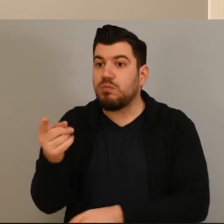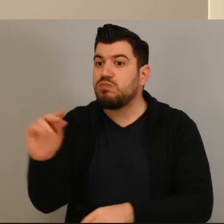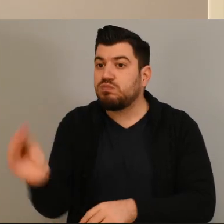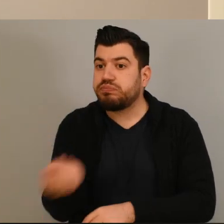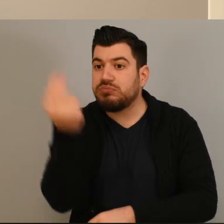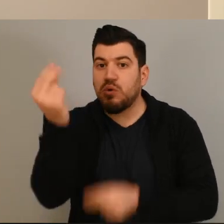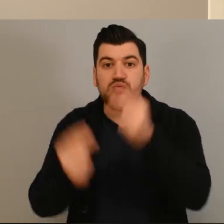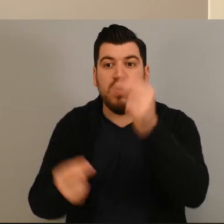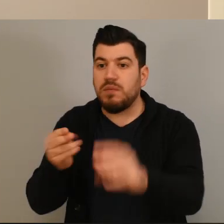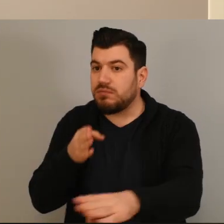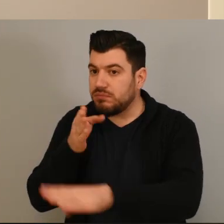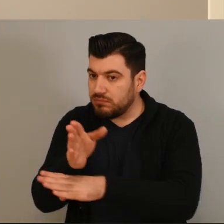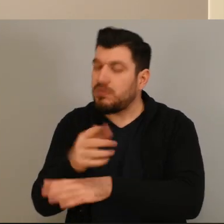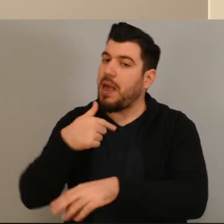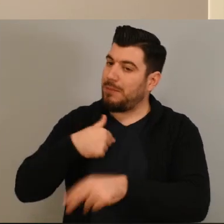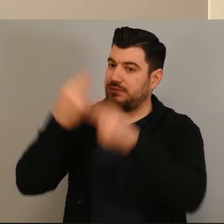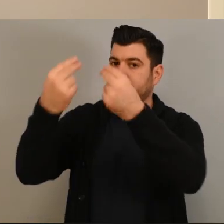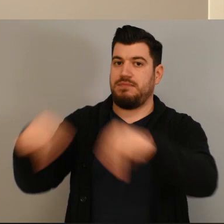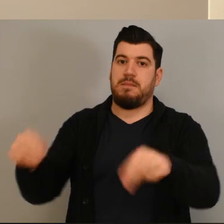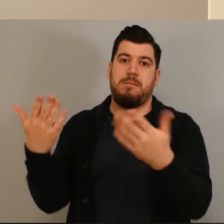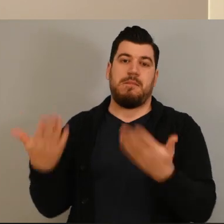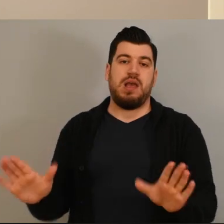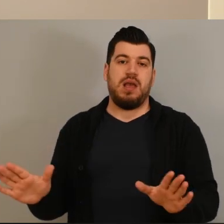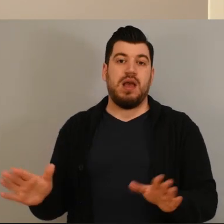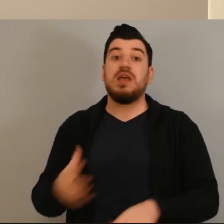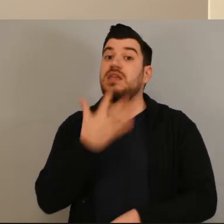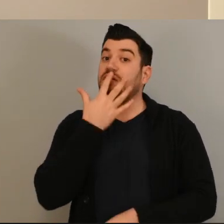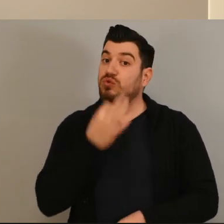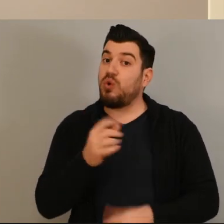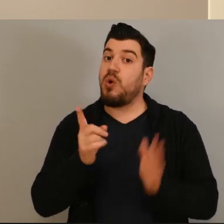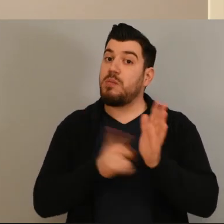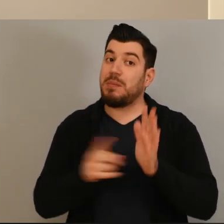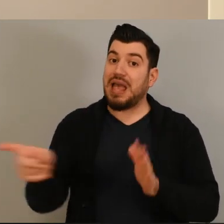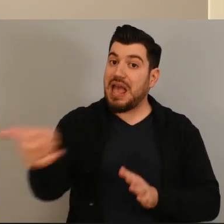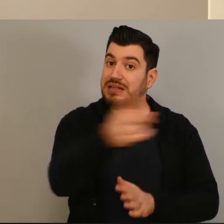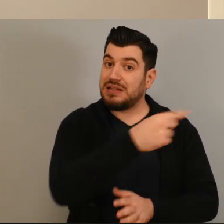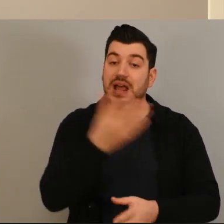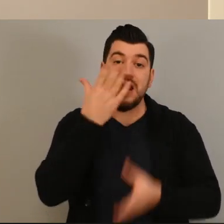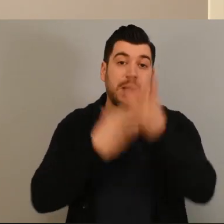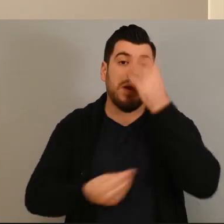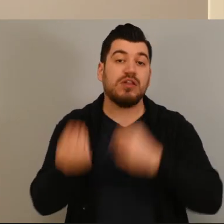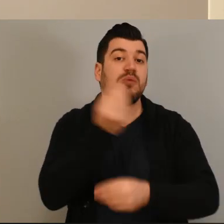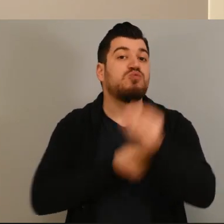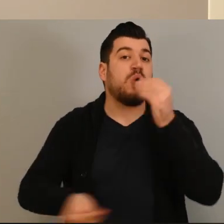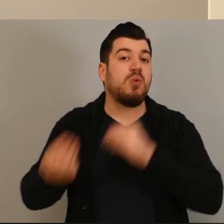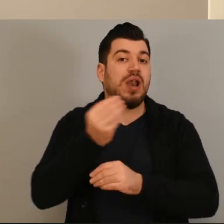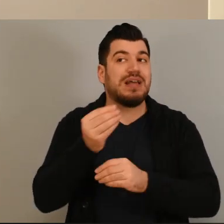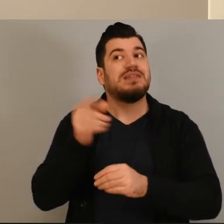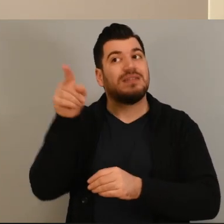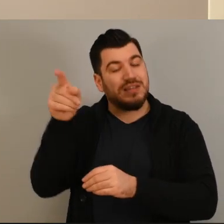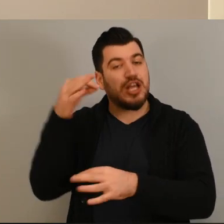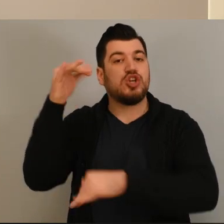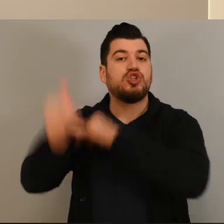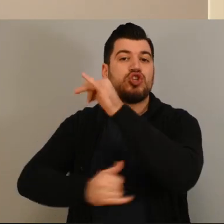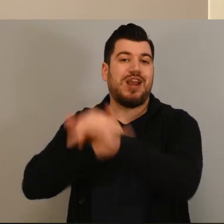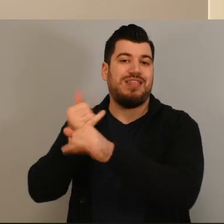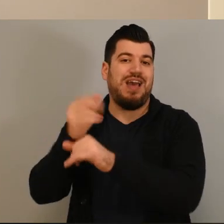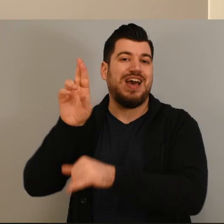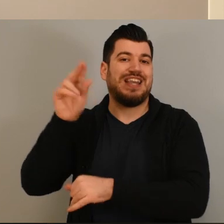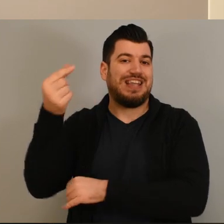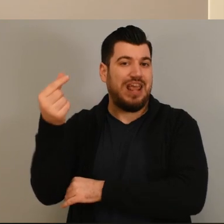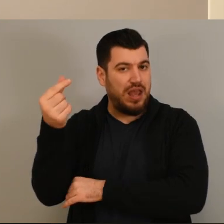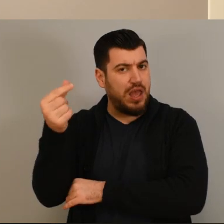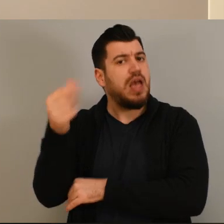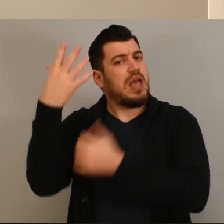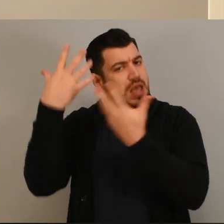εκεί να λύνουμε έγκαιρα κάθε πρόβλημα προσβασιμότητας γι' αυτό αξίζει να μάθετε περισσότερα στο regeneration.gr να κάνετε